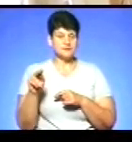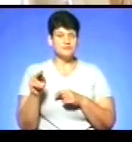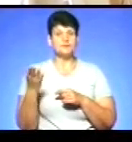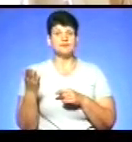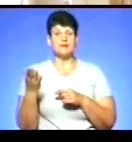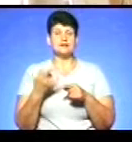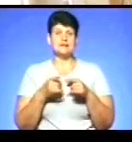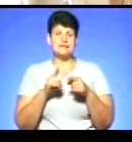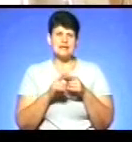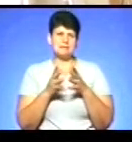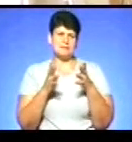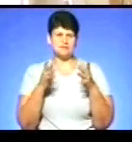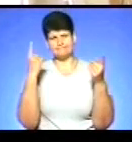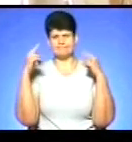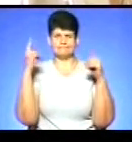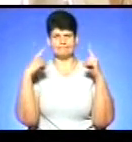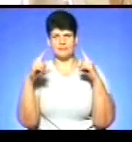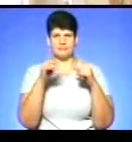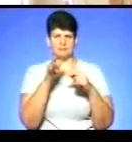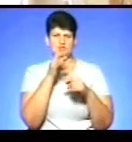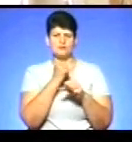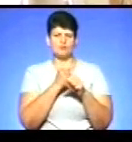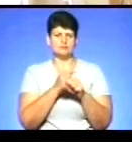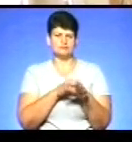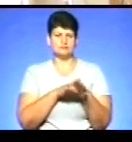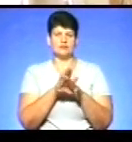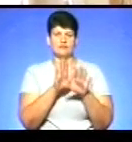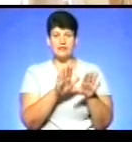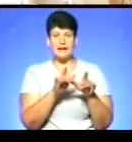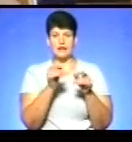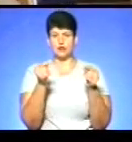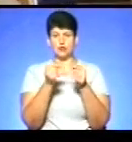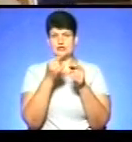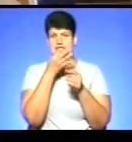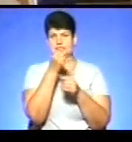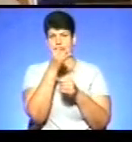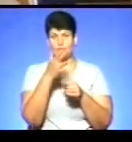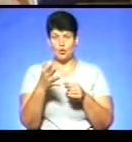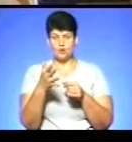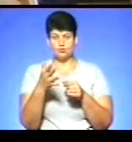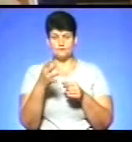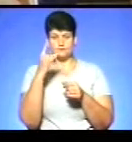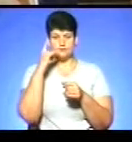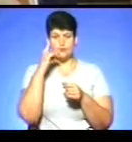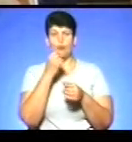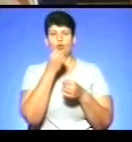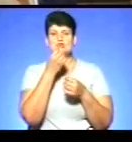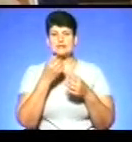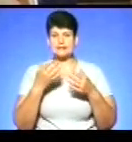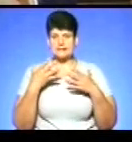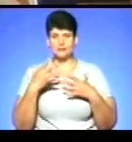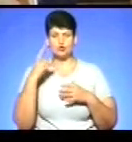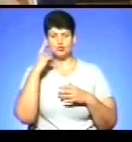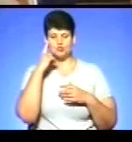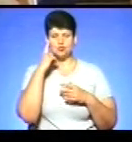Це більш імпровізація під час роботи. Тому точно не можу сказати. Налаштовуюсь тільки позитивно, думки